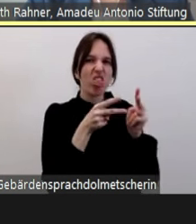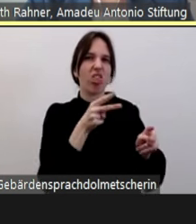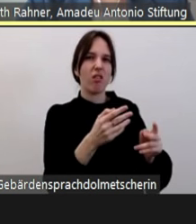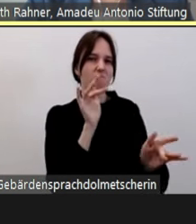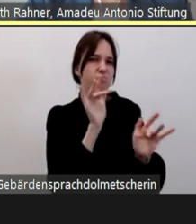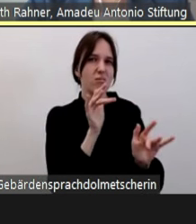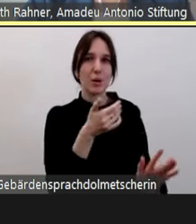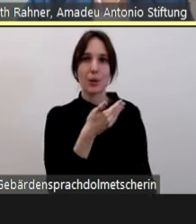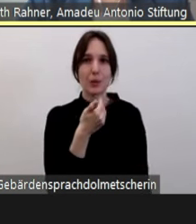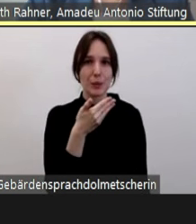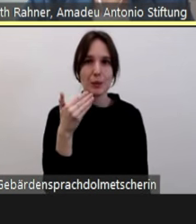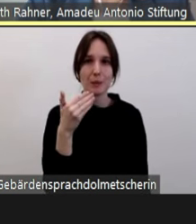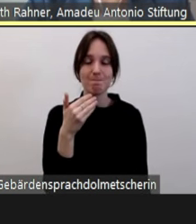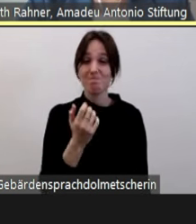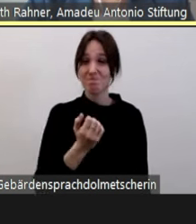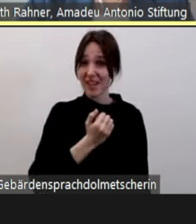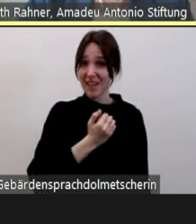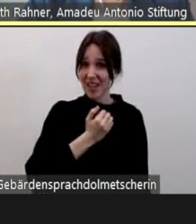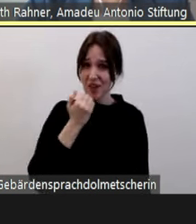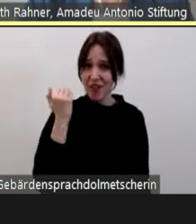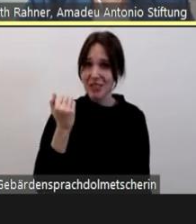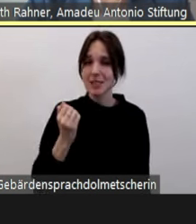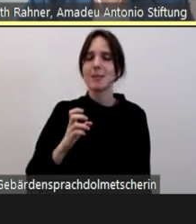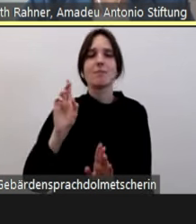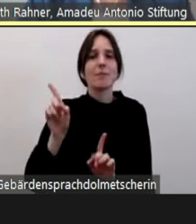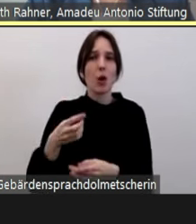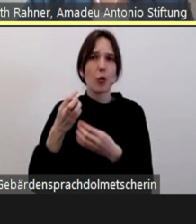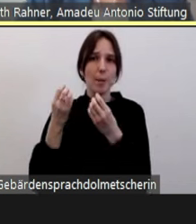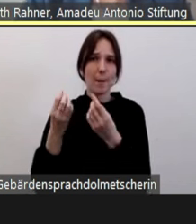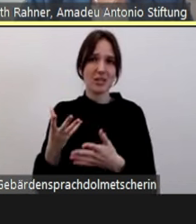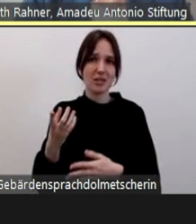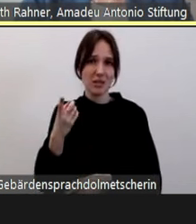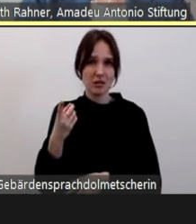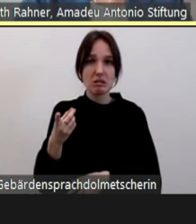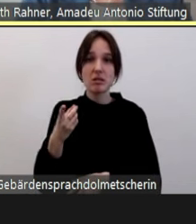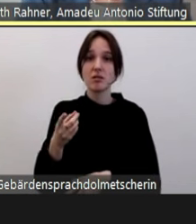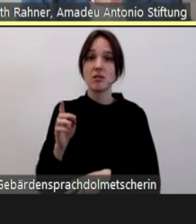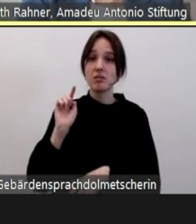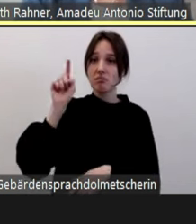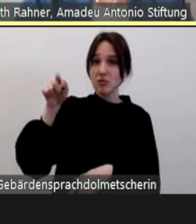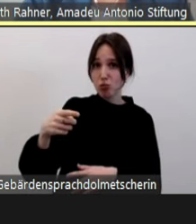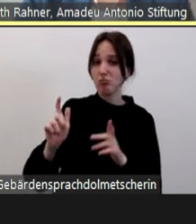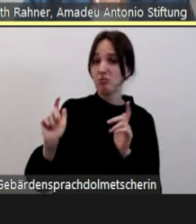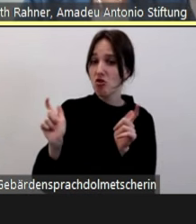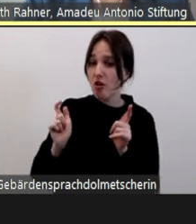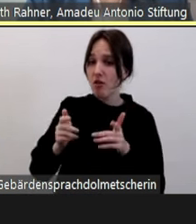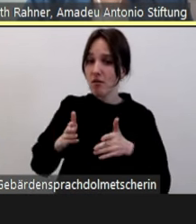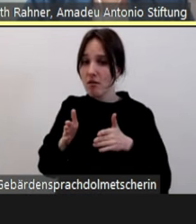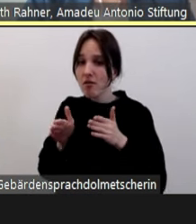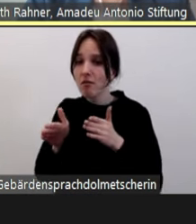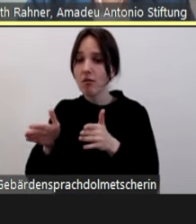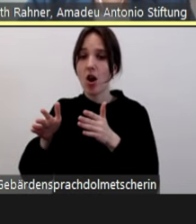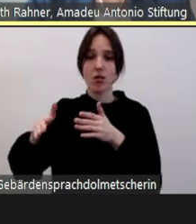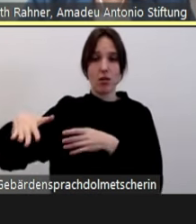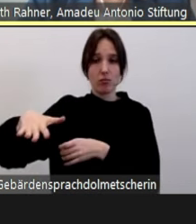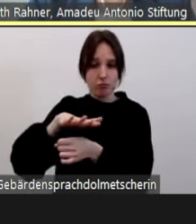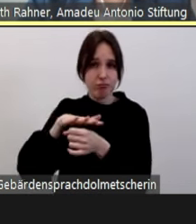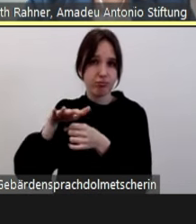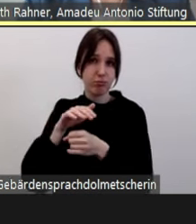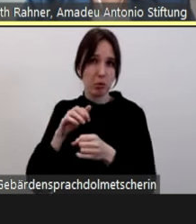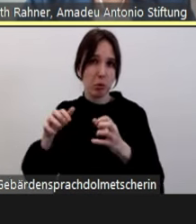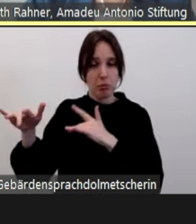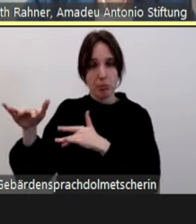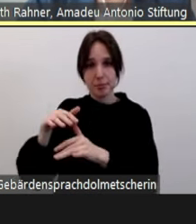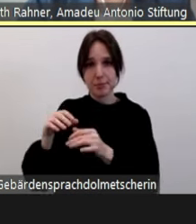diese Gewaltverhältnisse und Mobilisierung, die wir im Netz sehen, haben natürlich auch Auswirkungen auf Menschen, die auf der Straße unterwegs